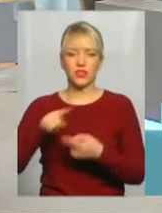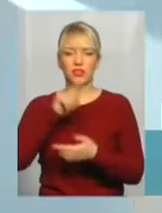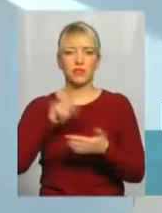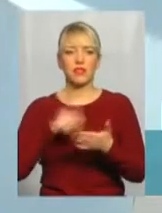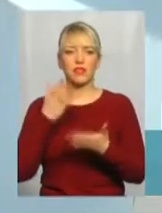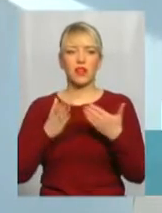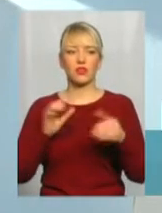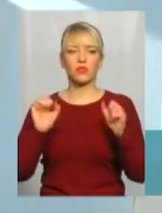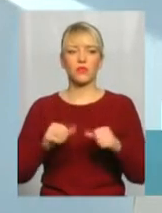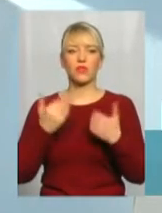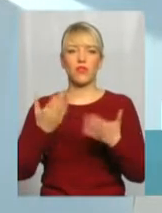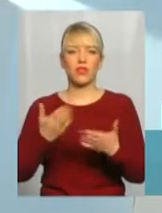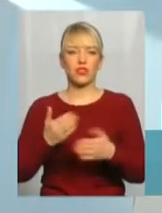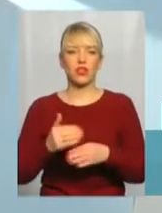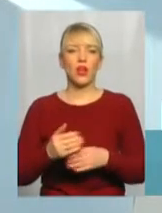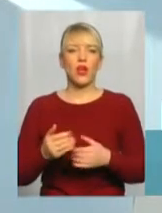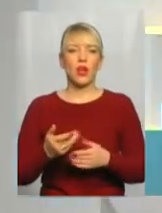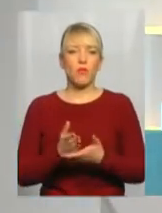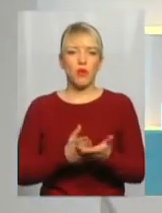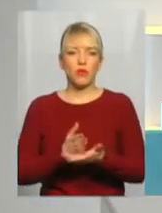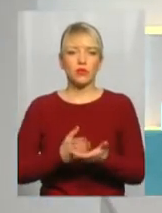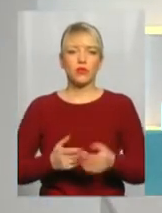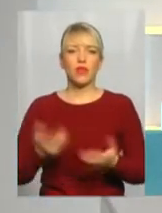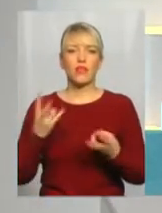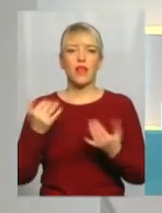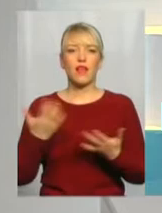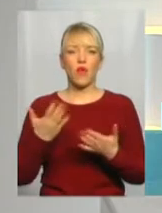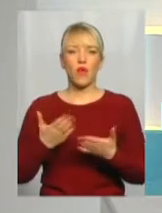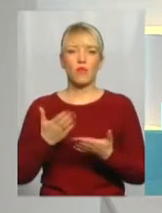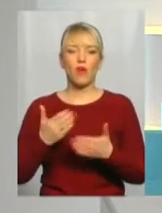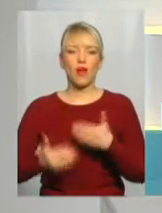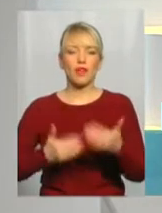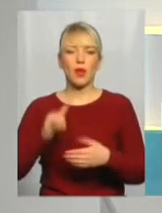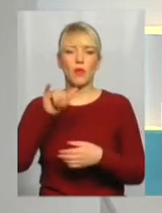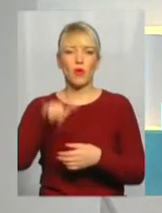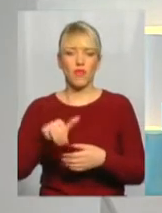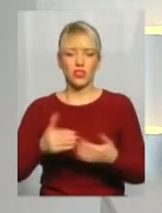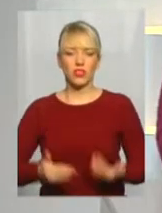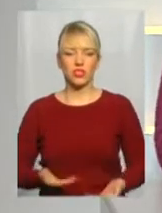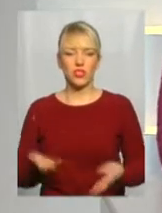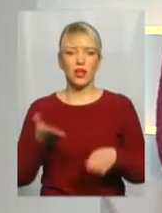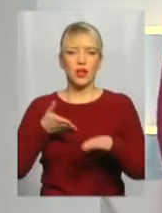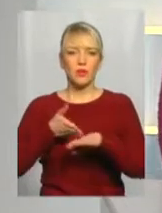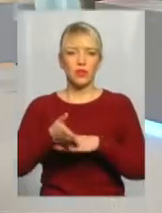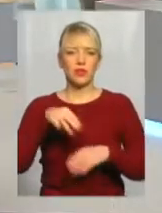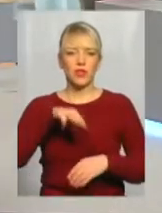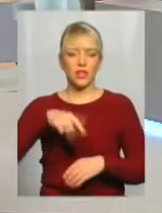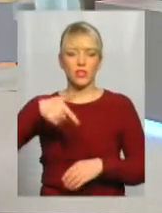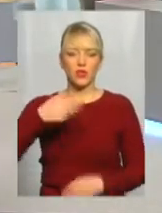зможу, до ваших послуг. А скажіть, будь ласка, на якому етапі у ваше життя прийшов Тарас Григорович Шевченко?